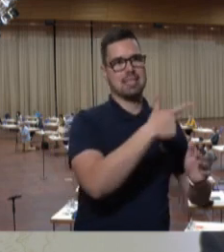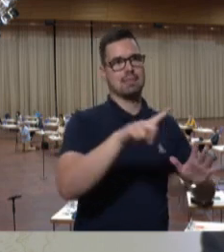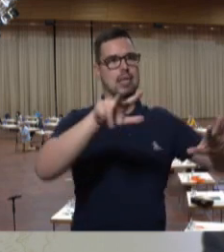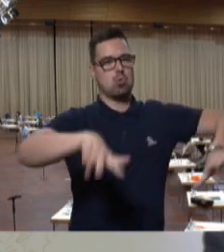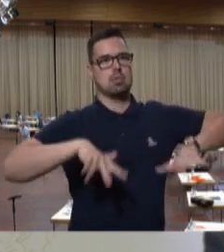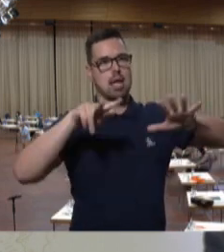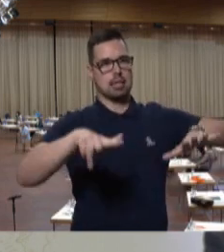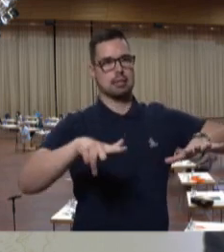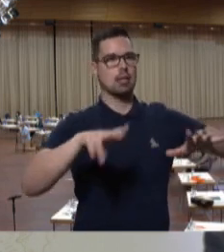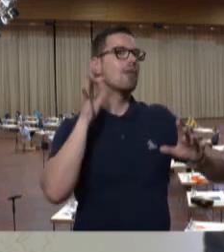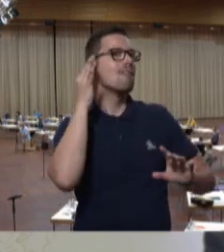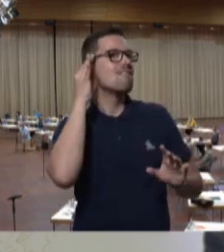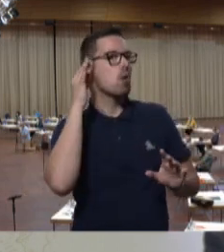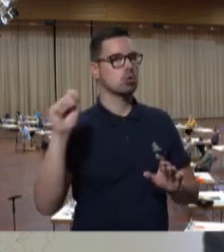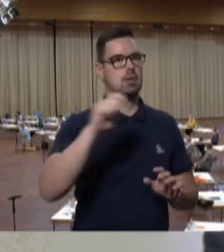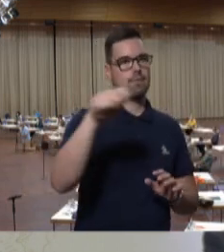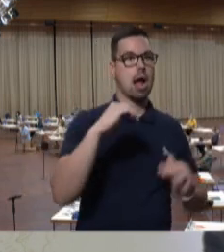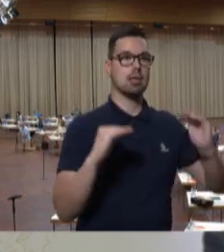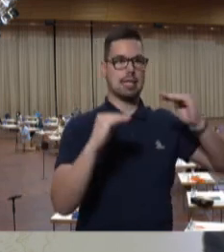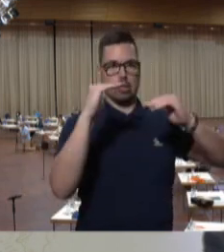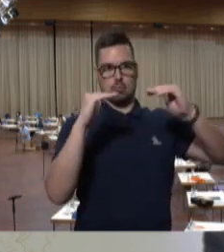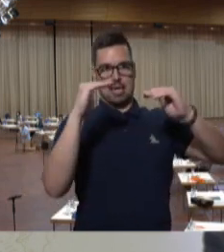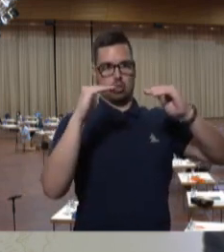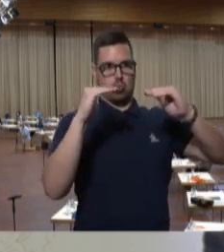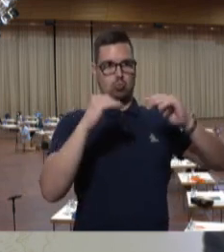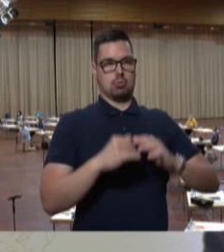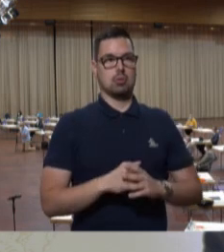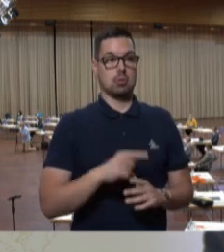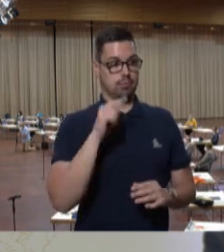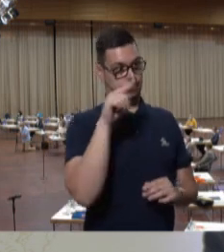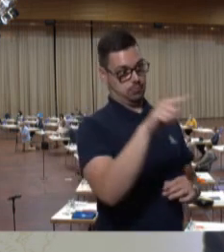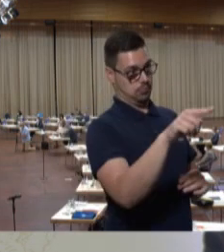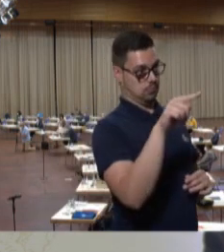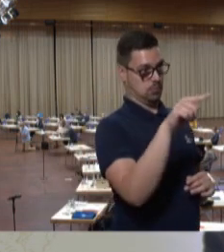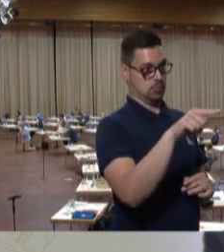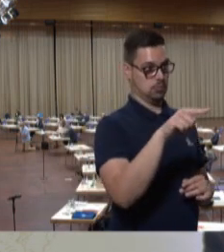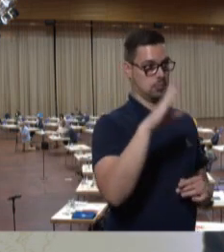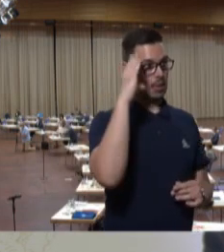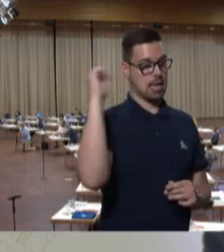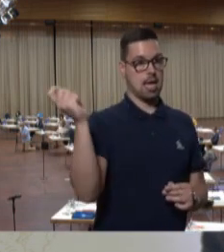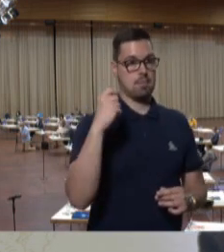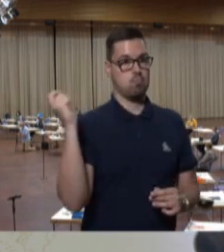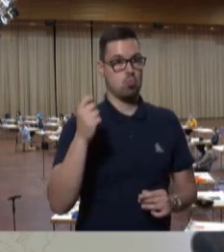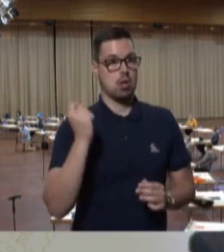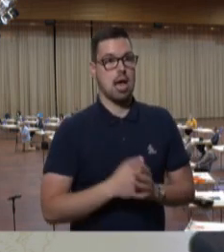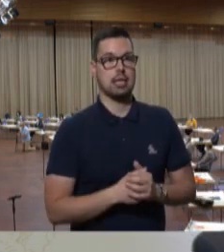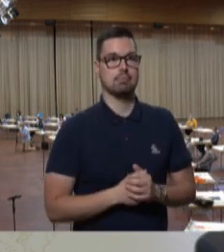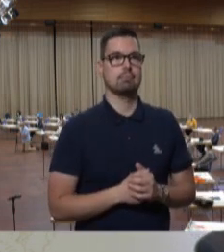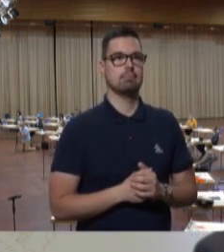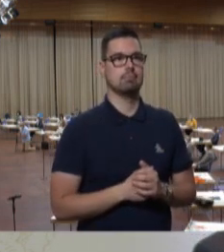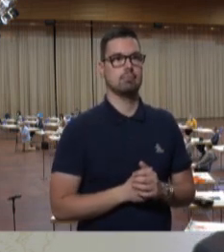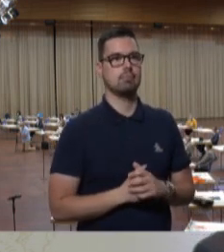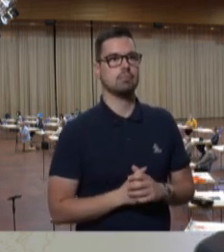hier im Plenum um Frauenwahl und Gleichberechtigung. Zu deren Ende sie, Herr Müller, ein Gedicht von Otto Reuter bemühten.